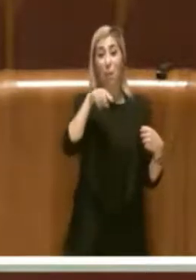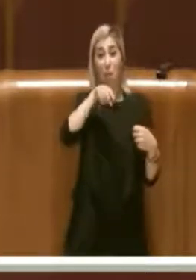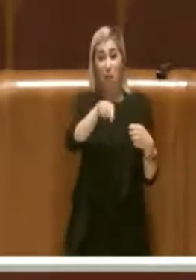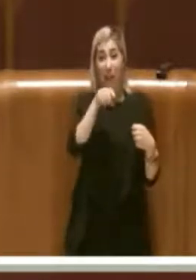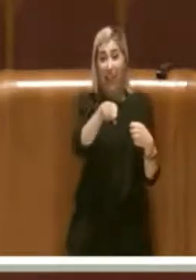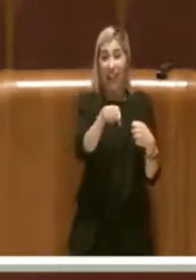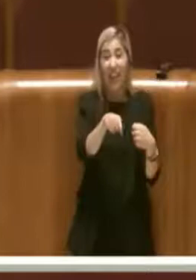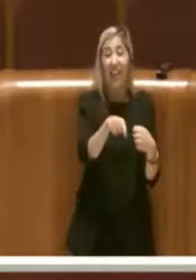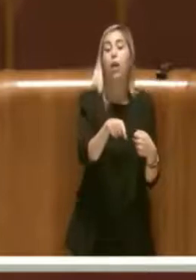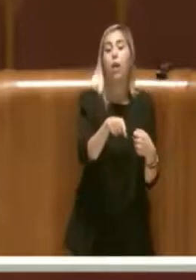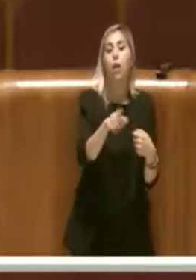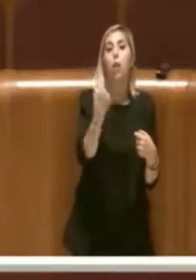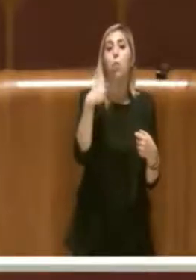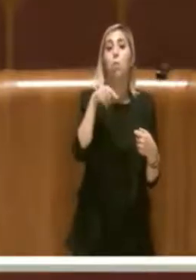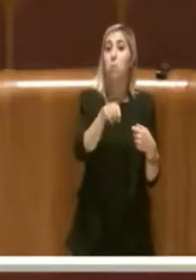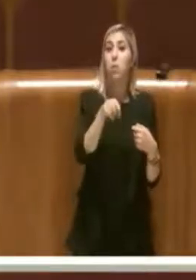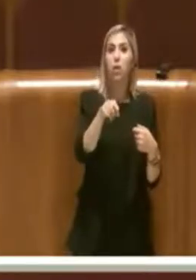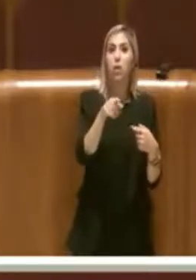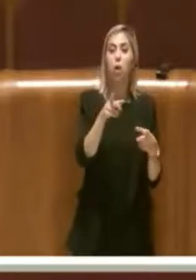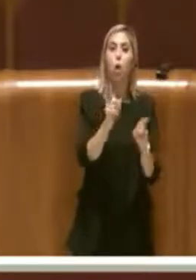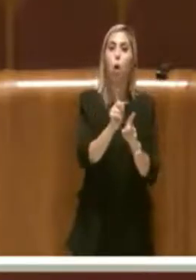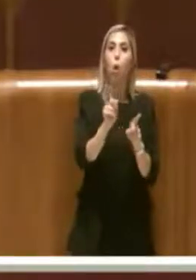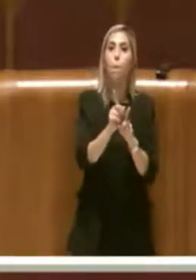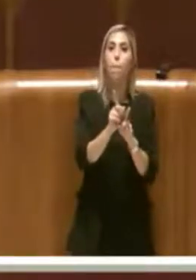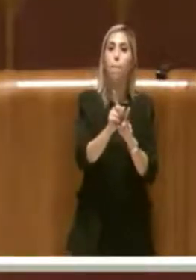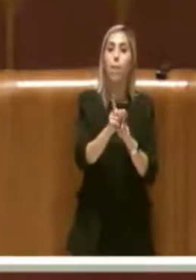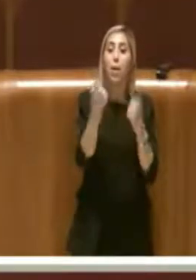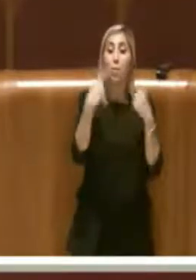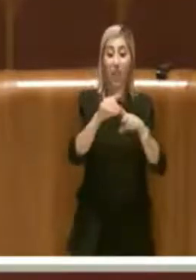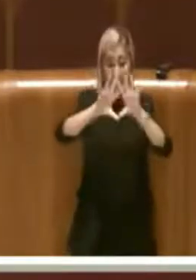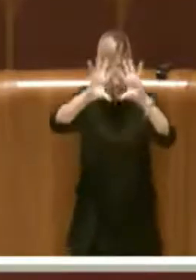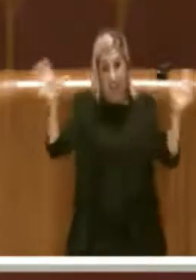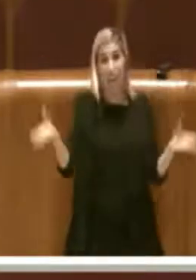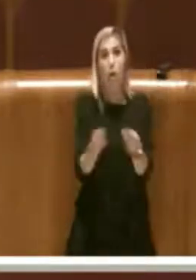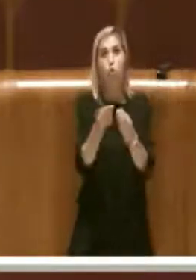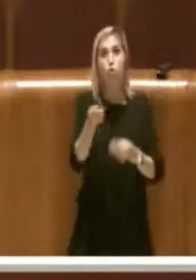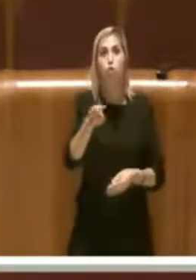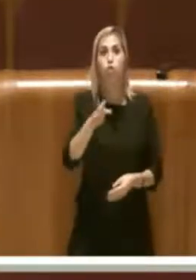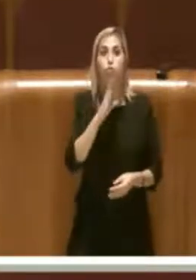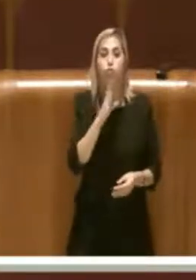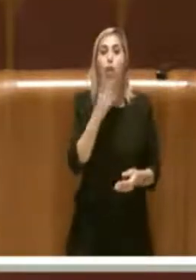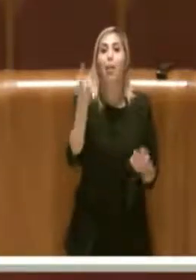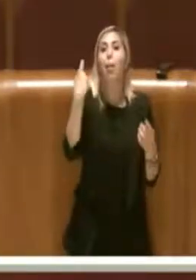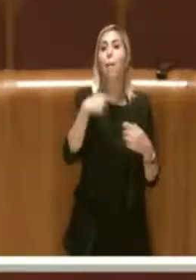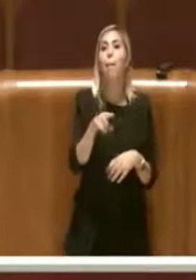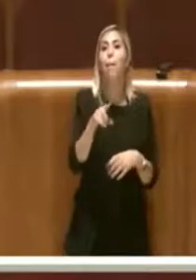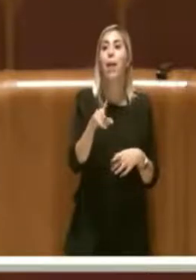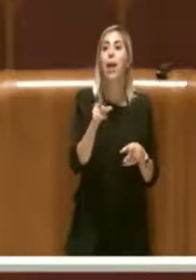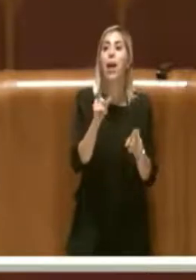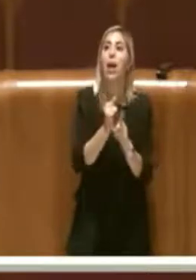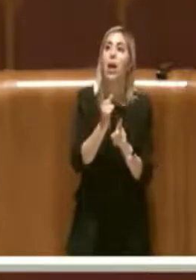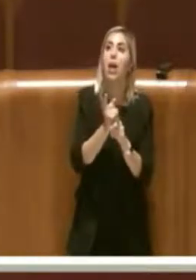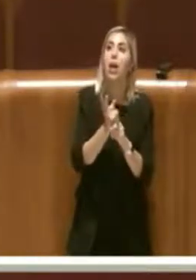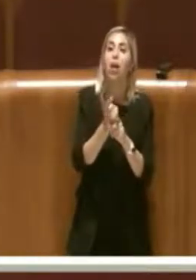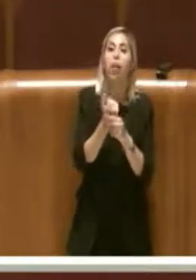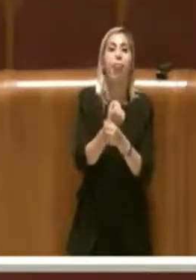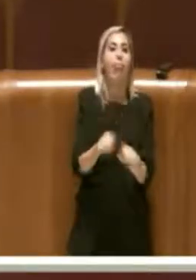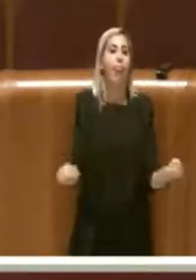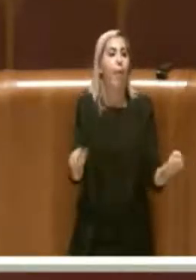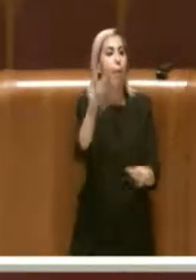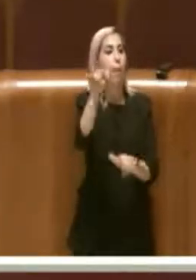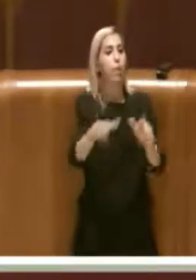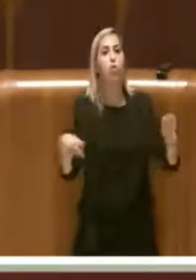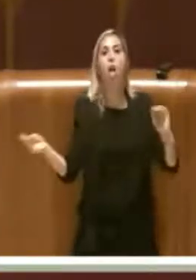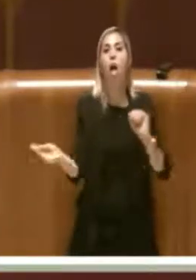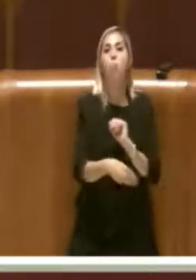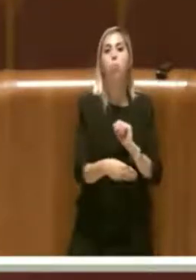un deterrente sufficiente a scoraggiare il